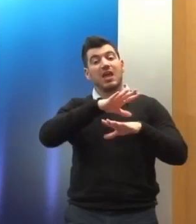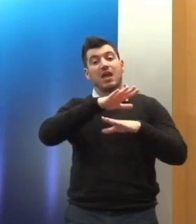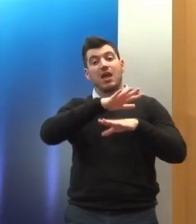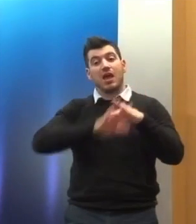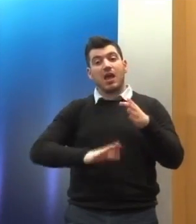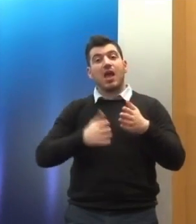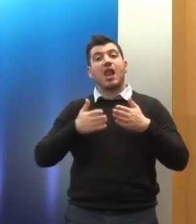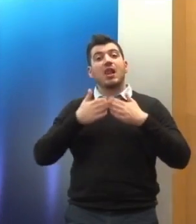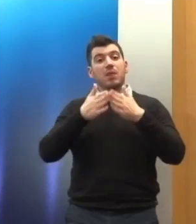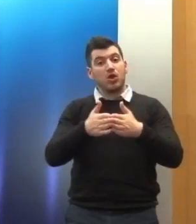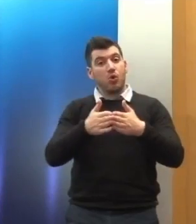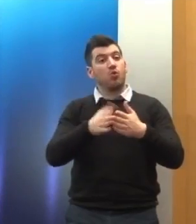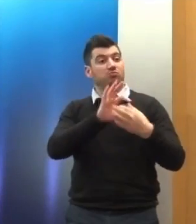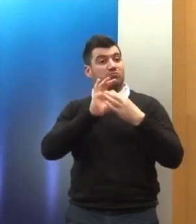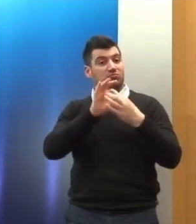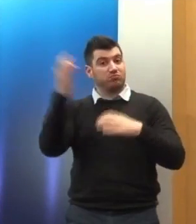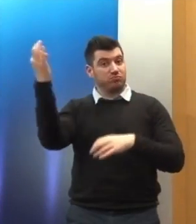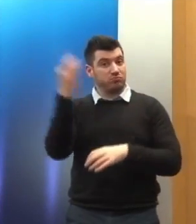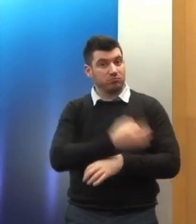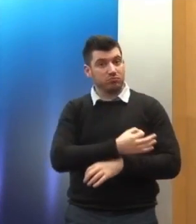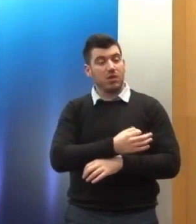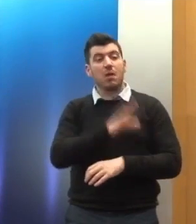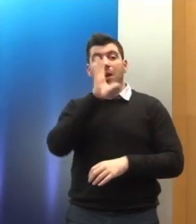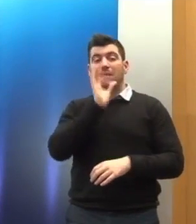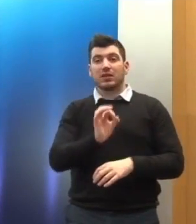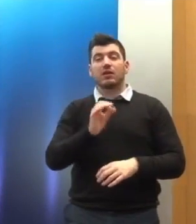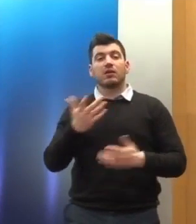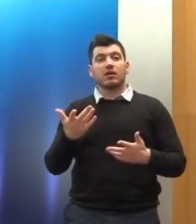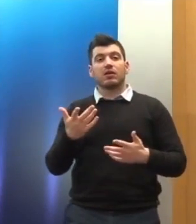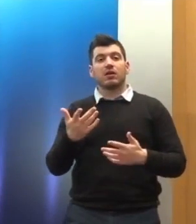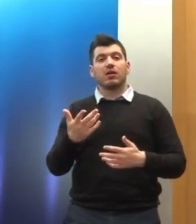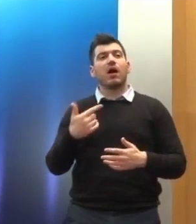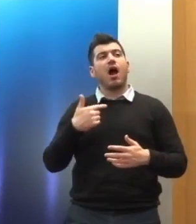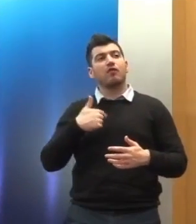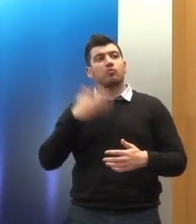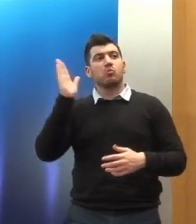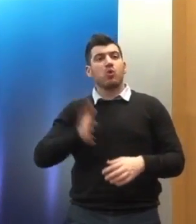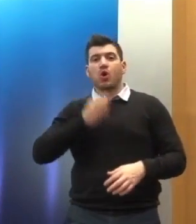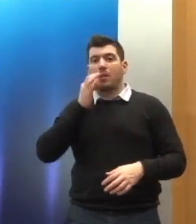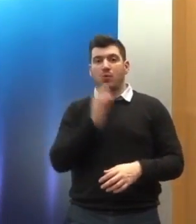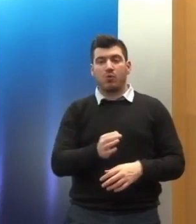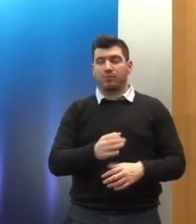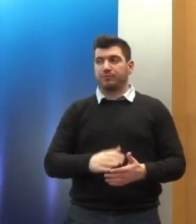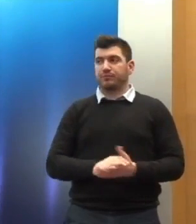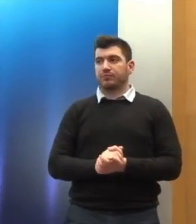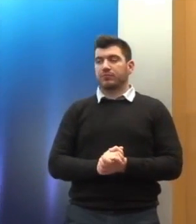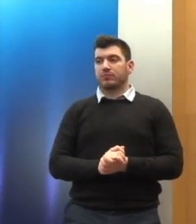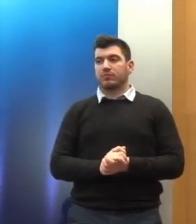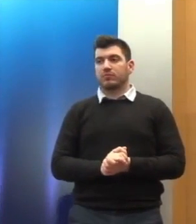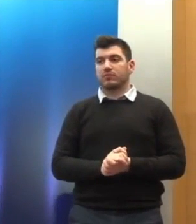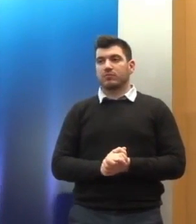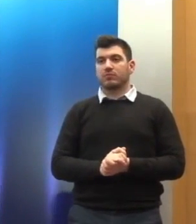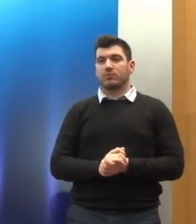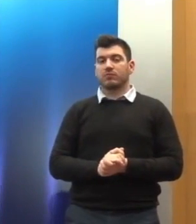υπήρξε στο βαθμό που μπορώ εγώ να μεταφέρω μια ειλικρινής